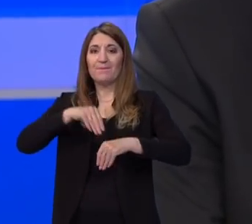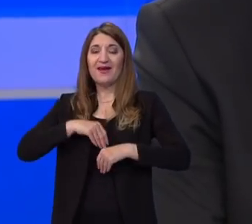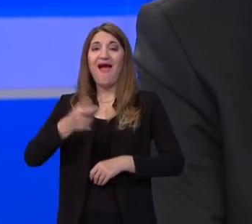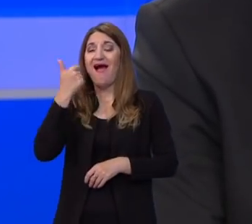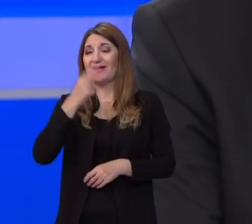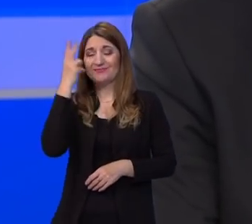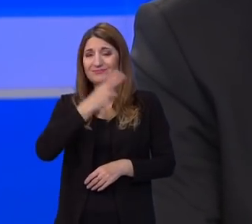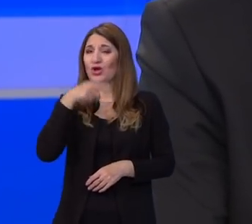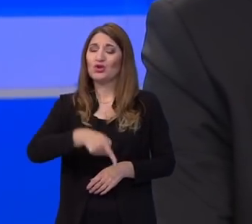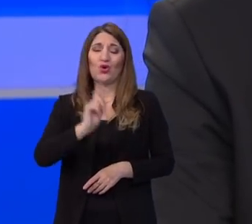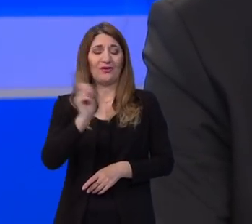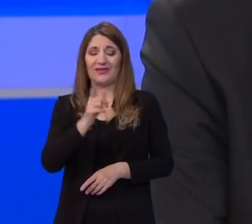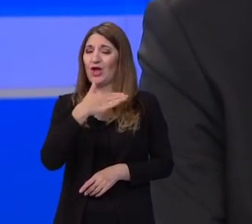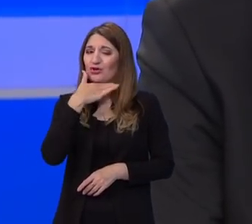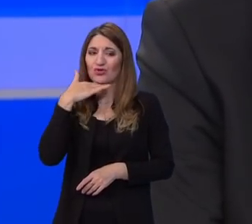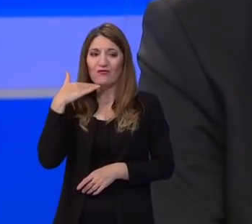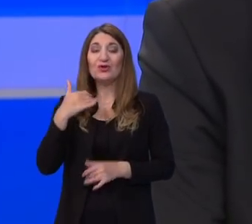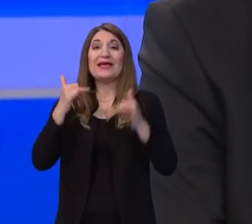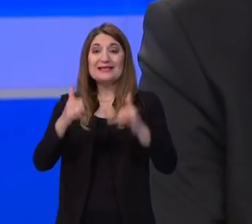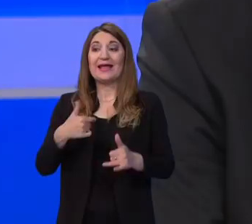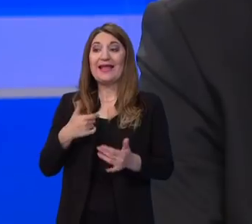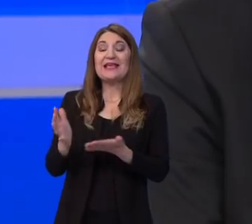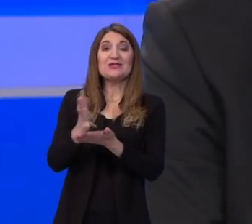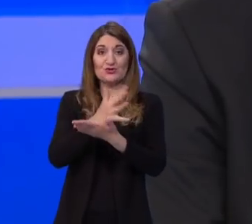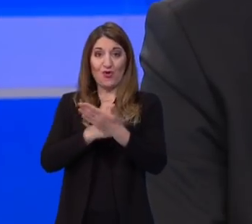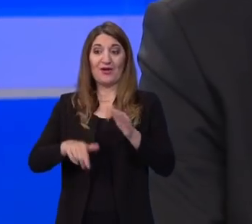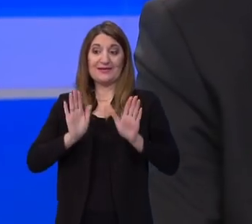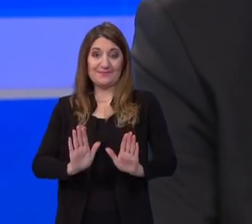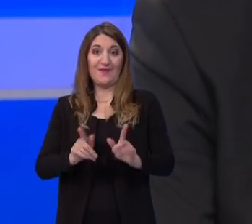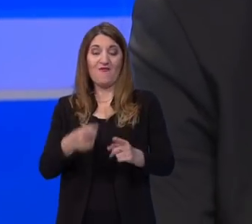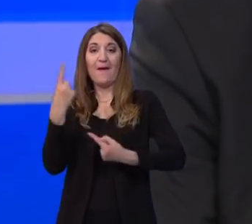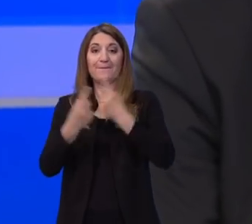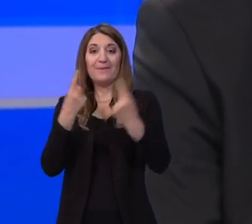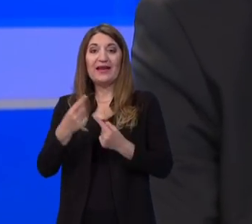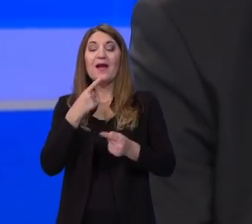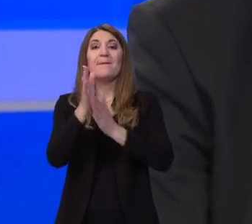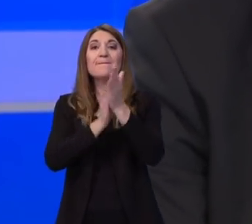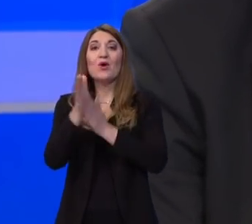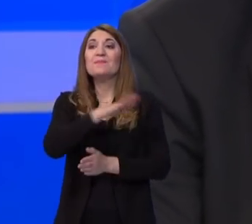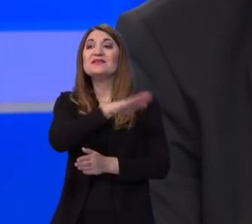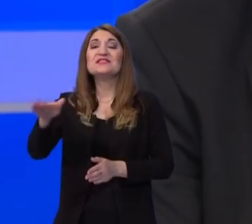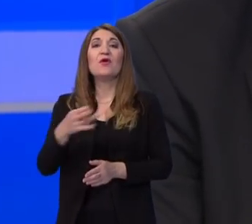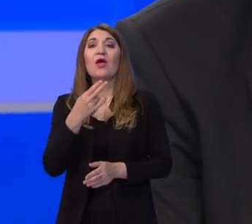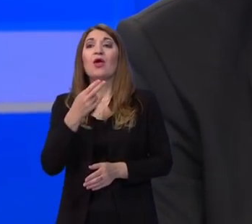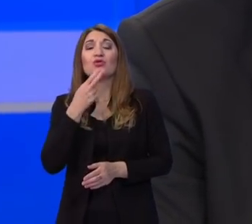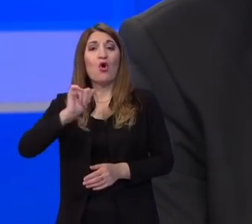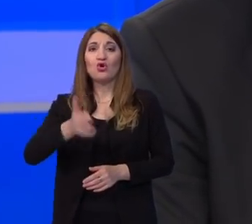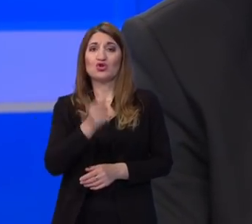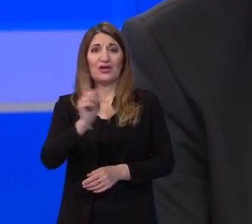dovoljno. I ja u priliku koristim da zamolim sve one koji se još uvijek nisu cijepili da